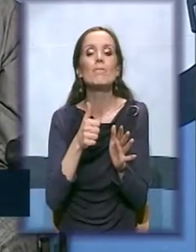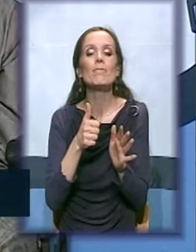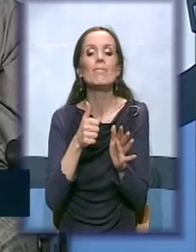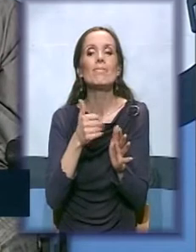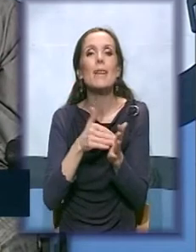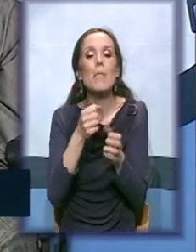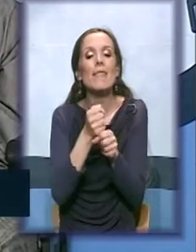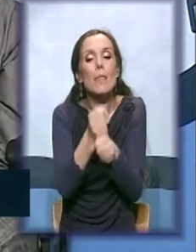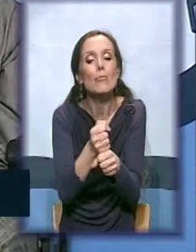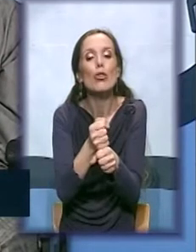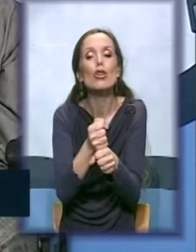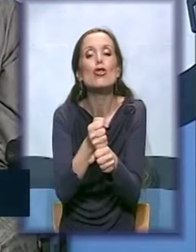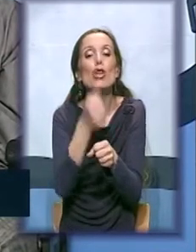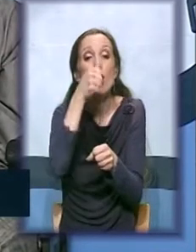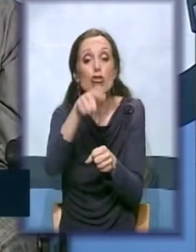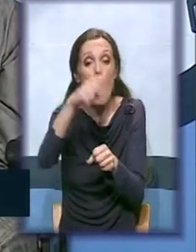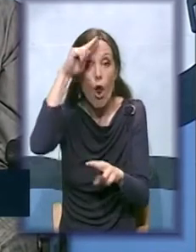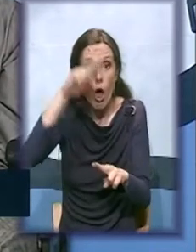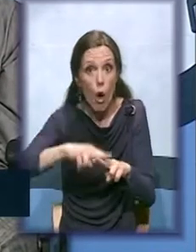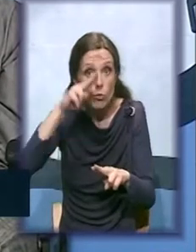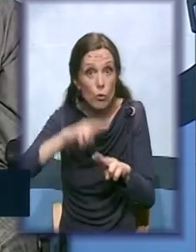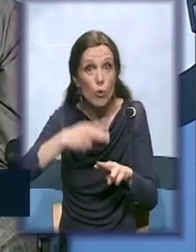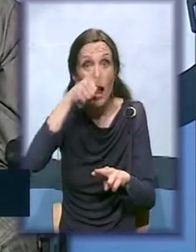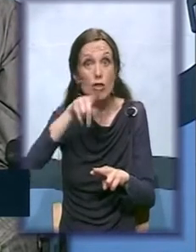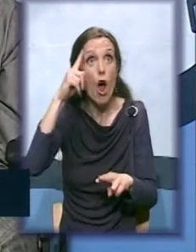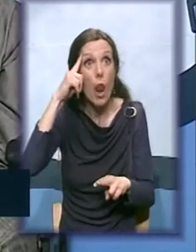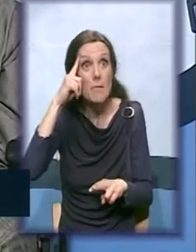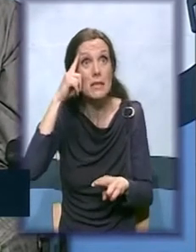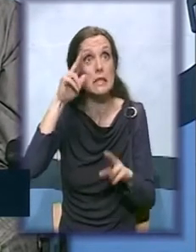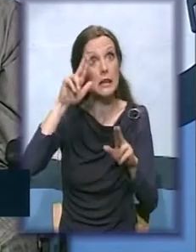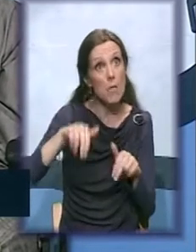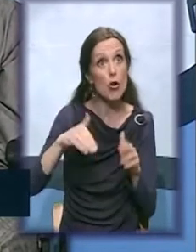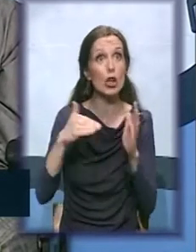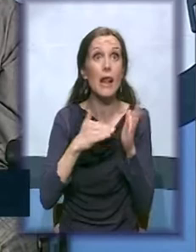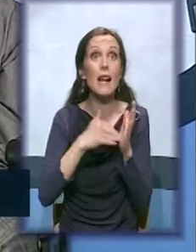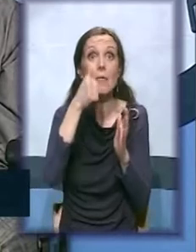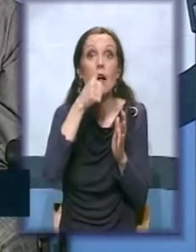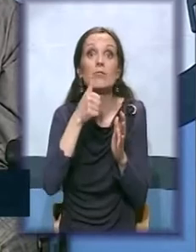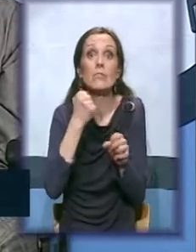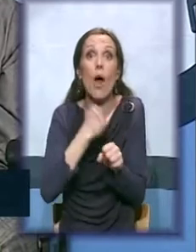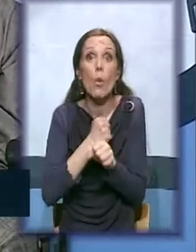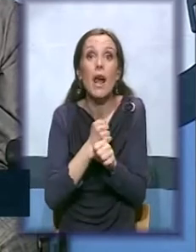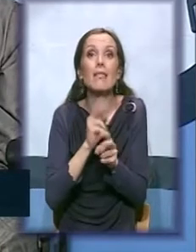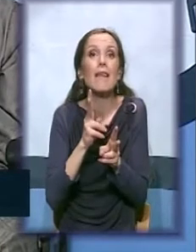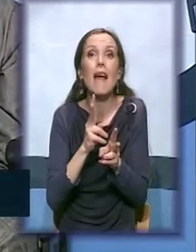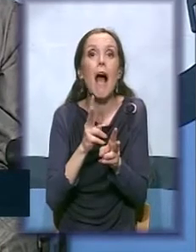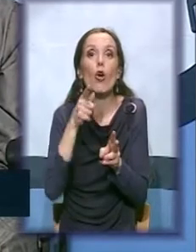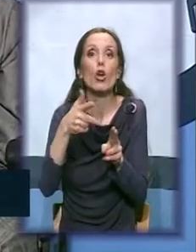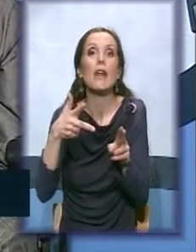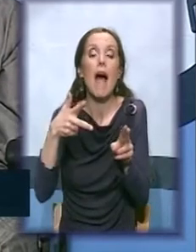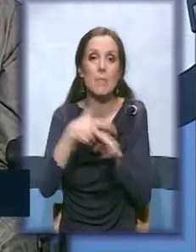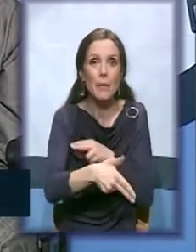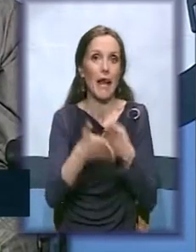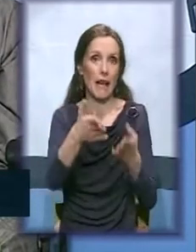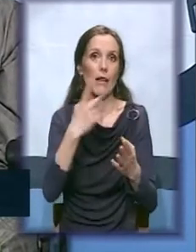u kojim ona misli da treba i može da preduzme neke korake kako bi iz te situacije izašli.